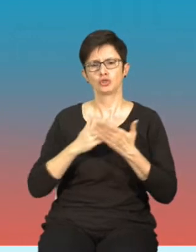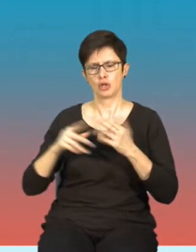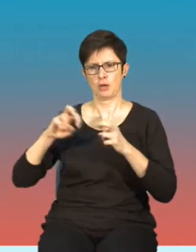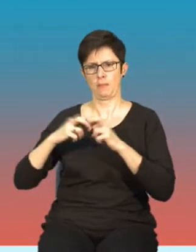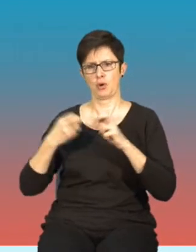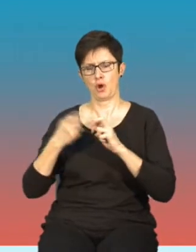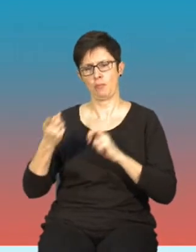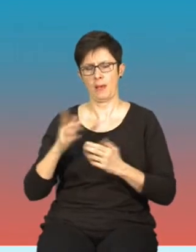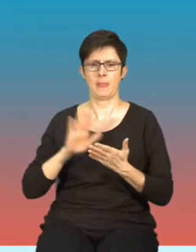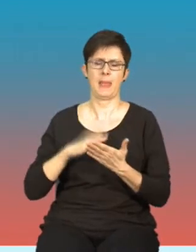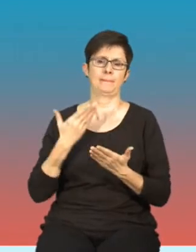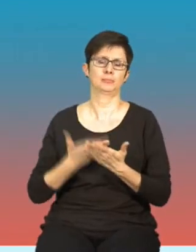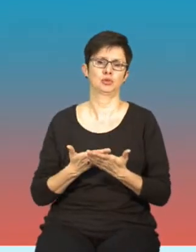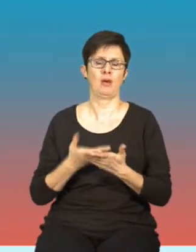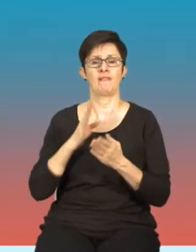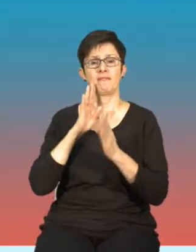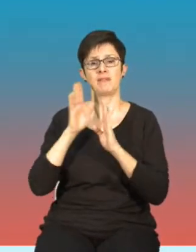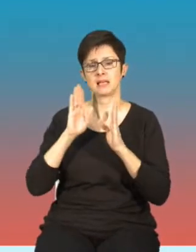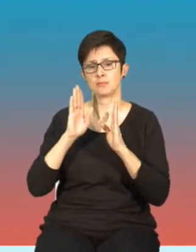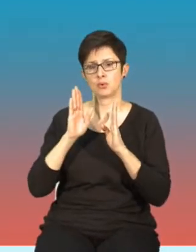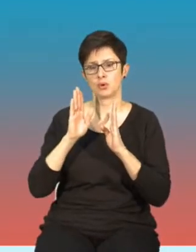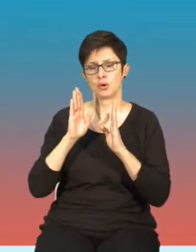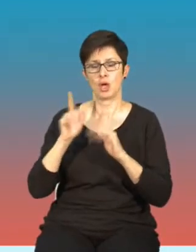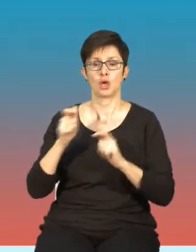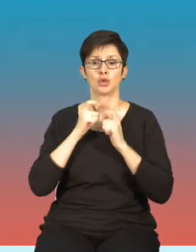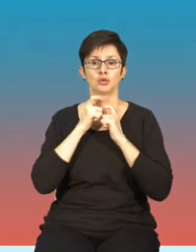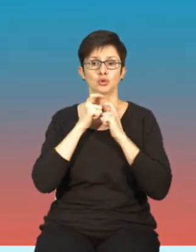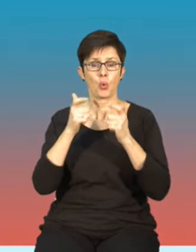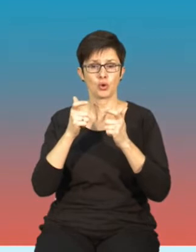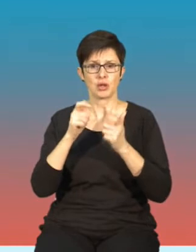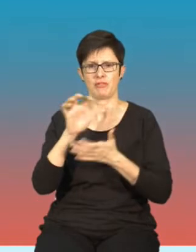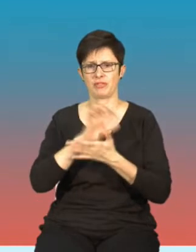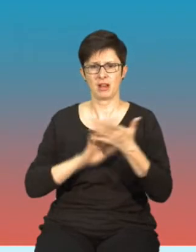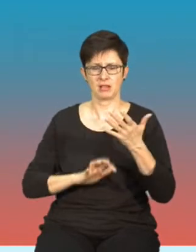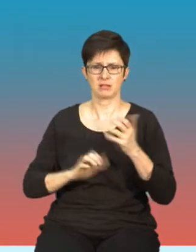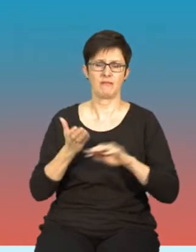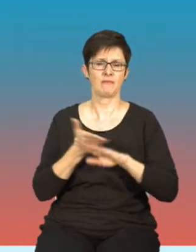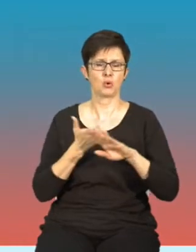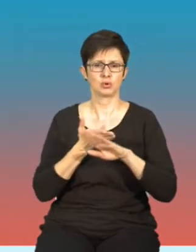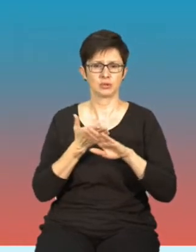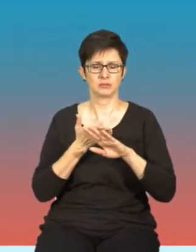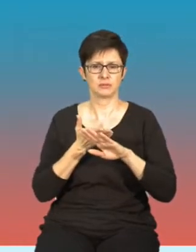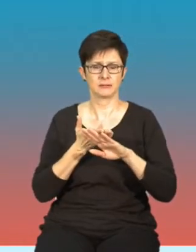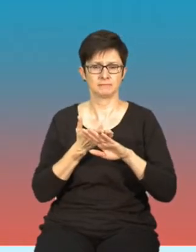przykład w przypadku Facebooka zgłoszenie treści dezinformujących,